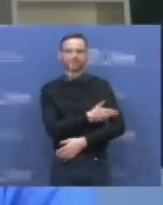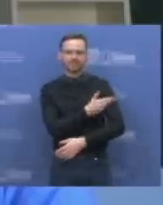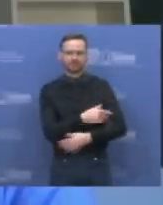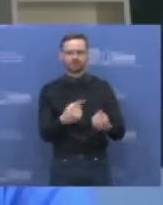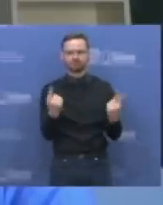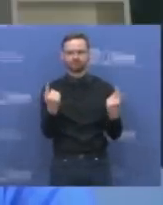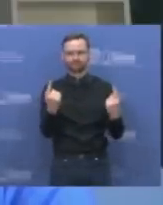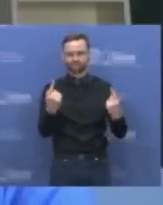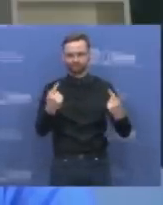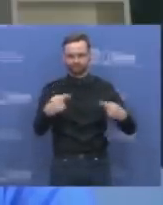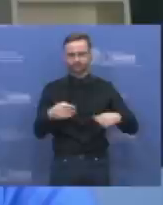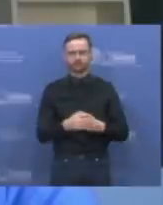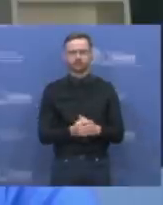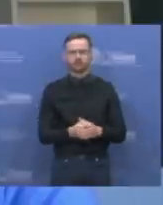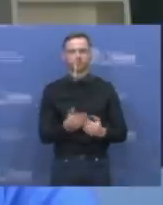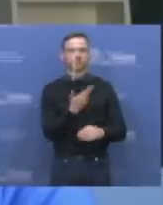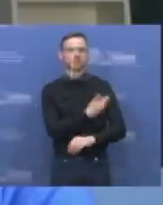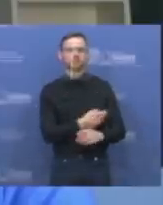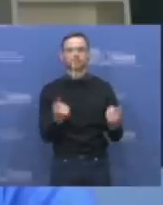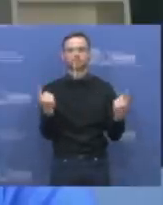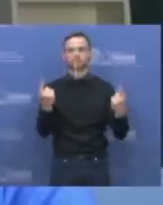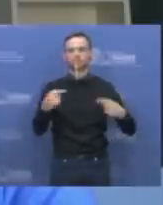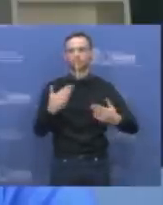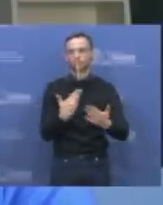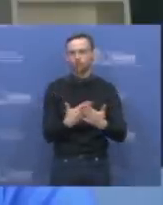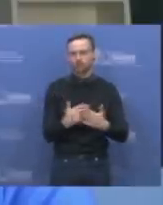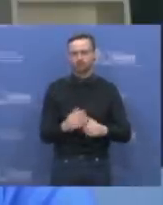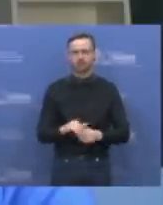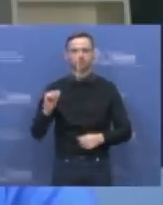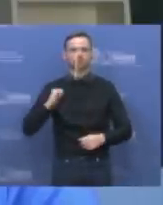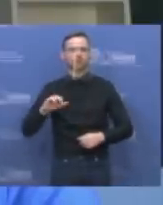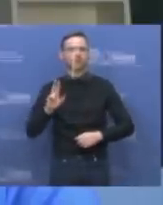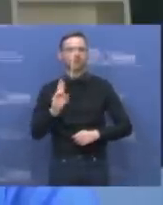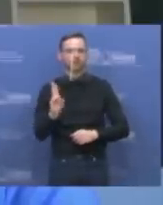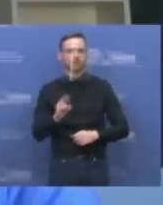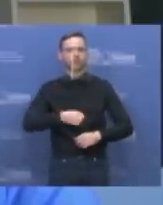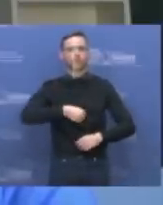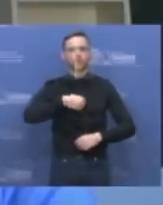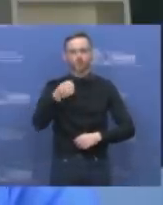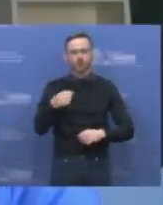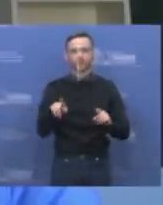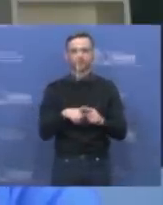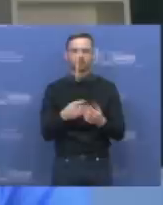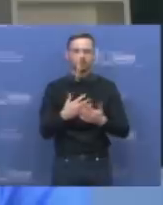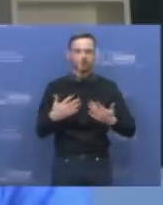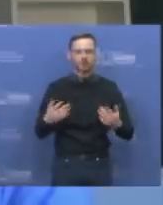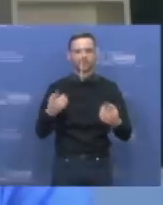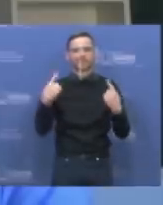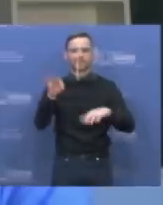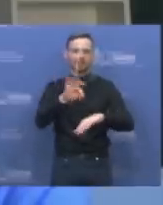nusilpusi ir dažnai nusilpsiu dėl to, kad vyresnių amžiaus žmonės dažnai turi kitų pašalinių